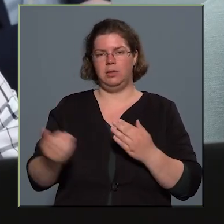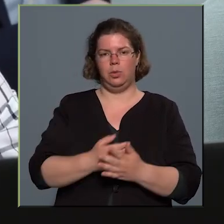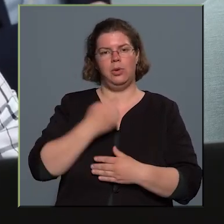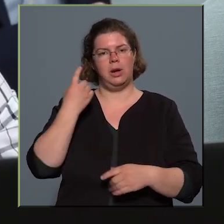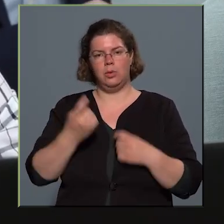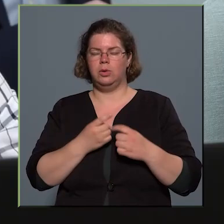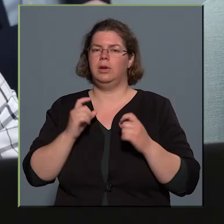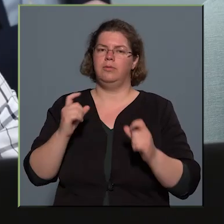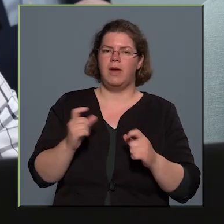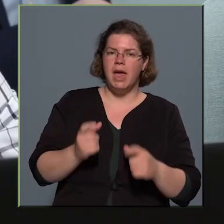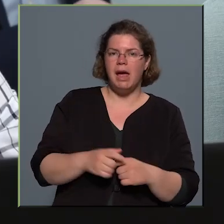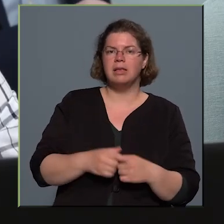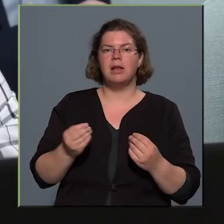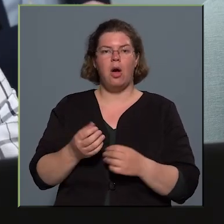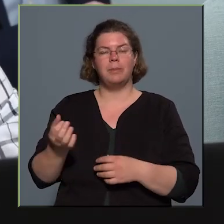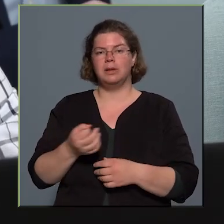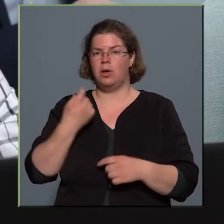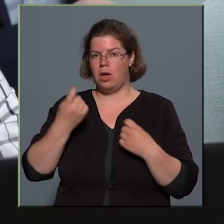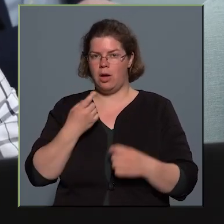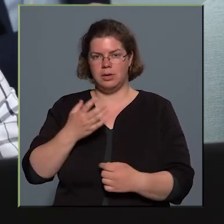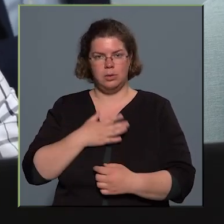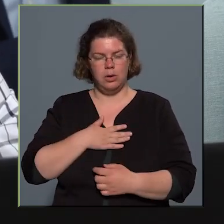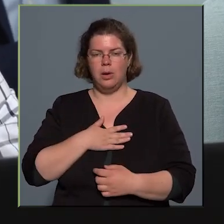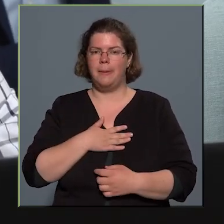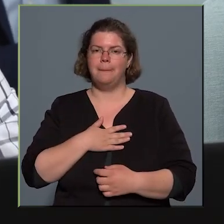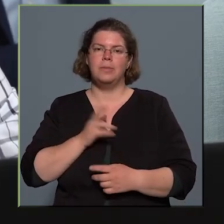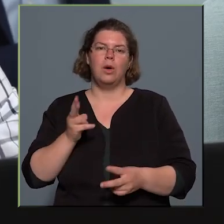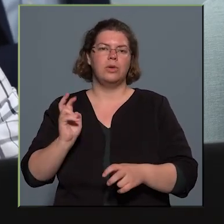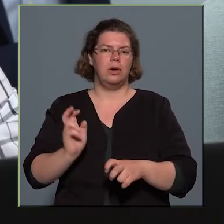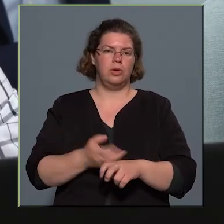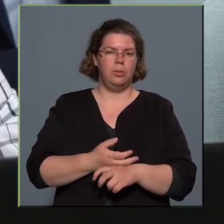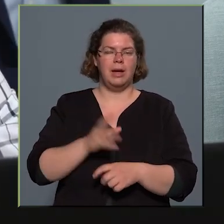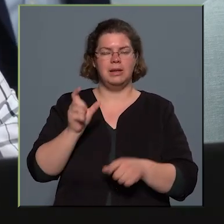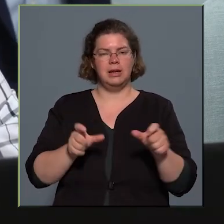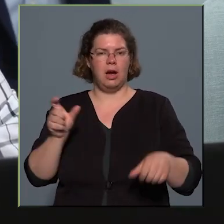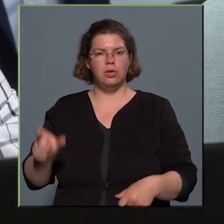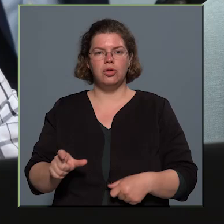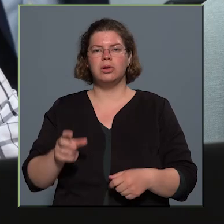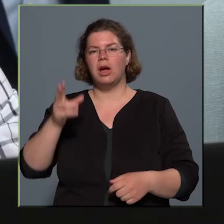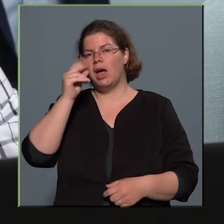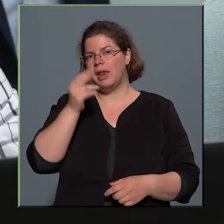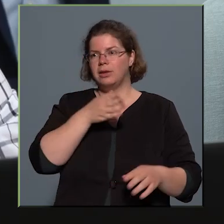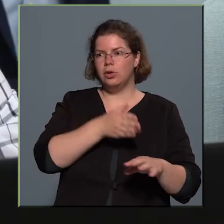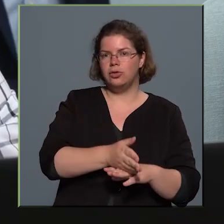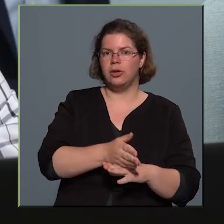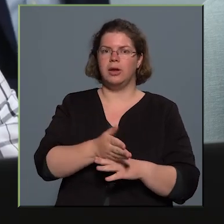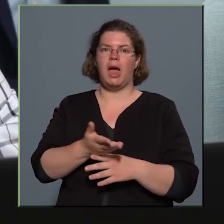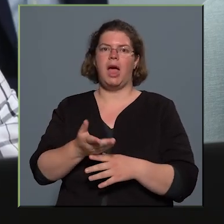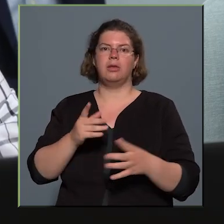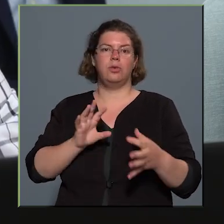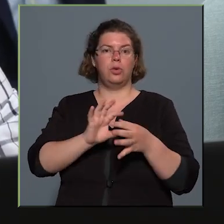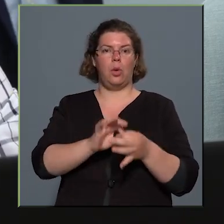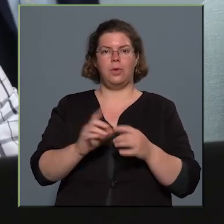ráztad fel, amitől azt gondolom, hogy a kőbányai lakosoknak a rendőrséghez, a rendőrökhez fűződő viszonya